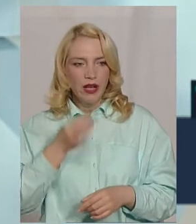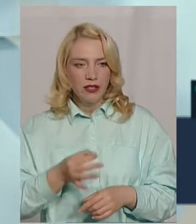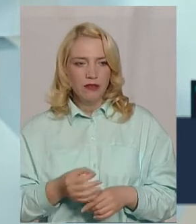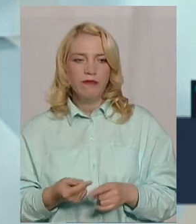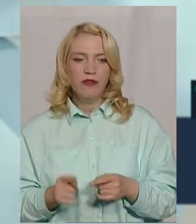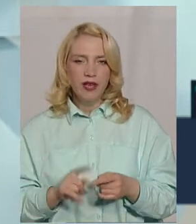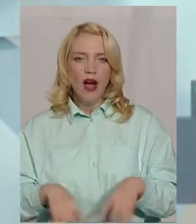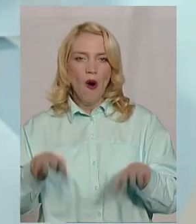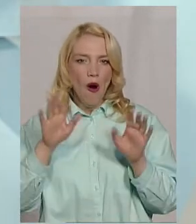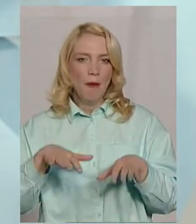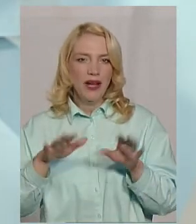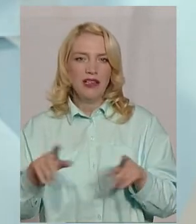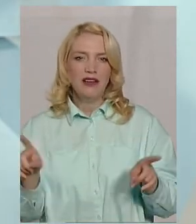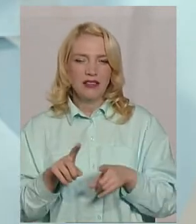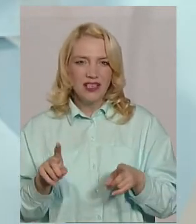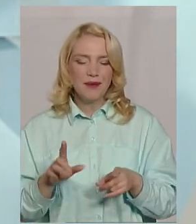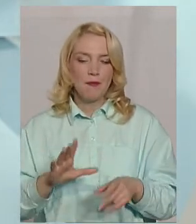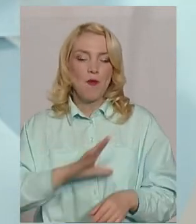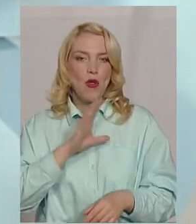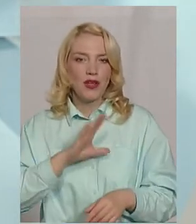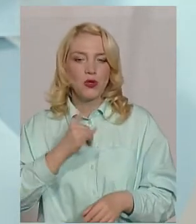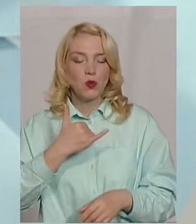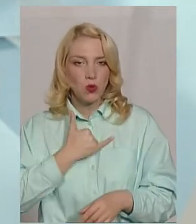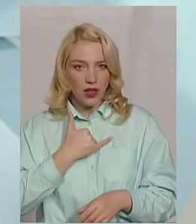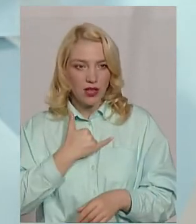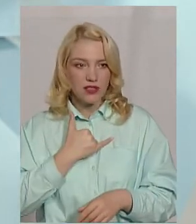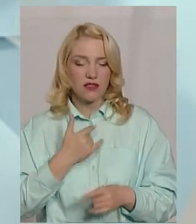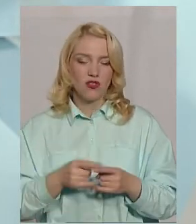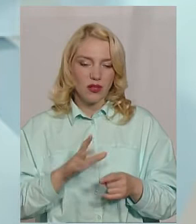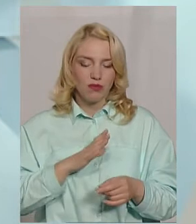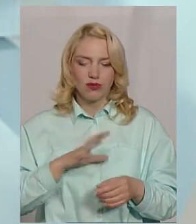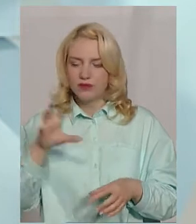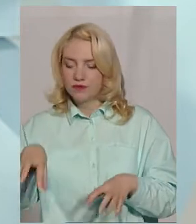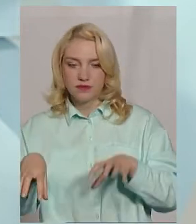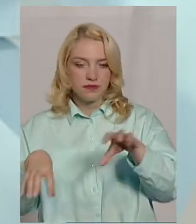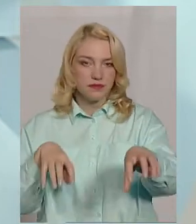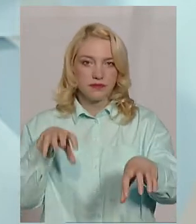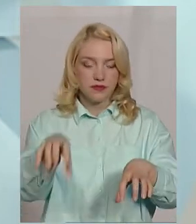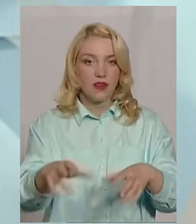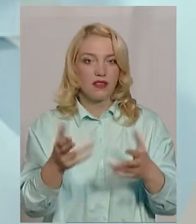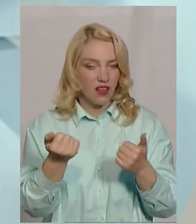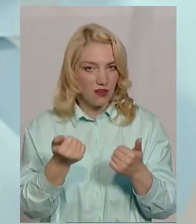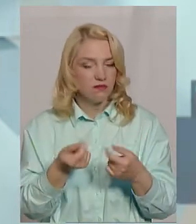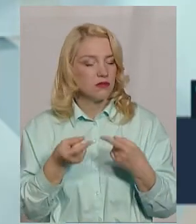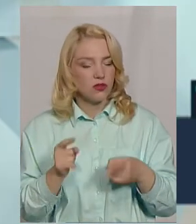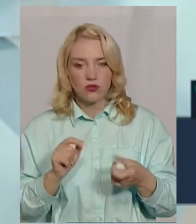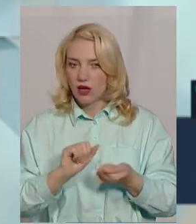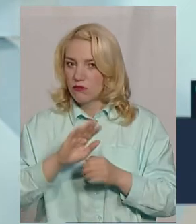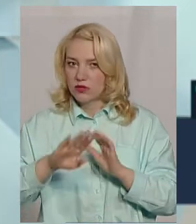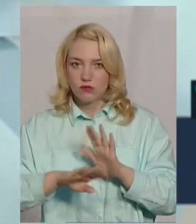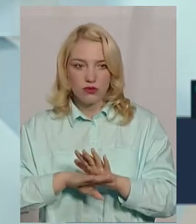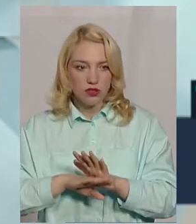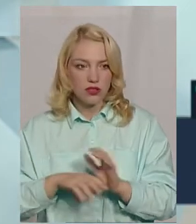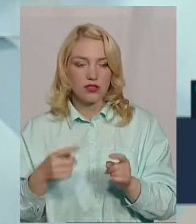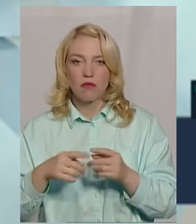Ну, ці опади, які були в нас, вони були локальні. В Кам'янці-Подільському це дійсно проблема. Вона